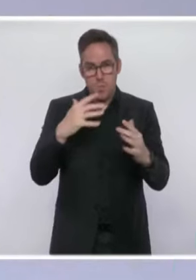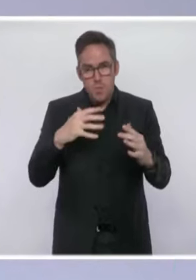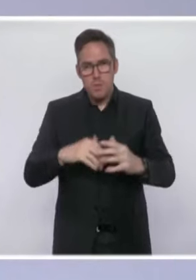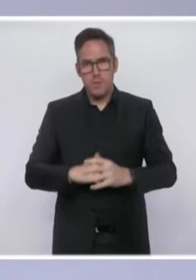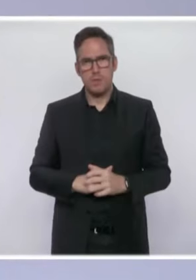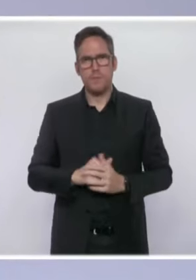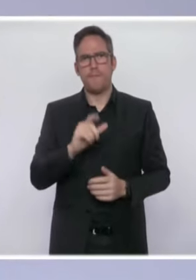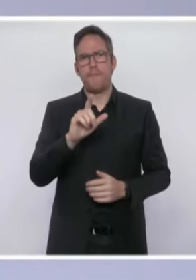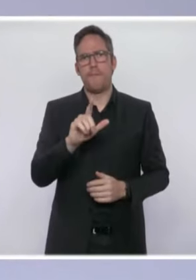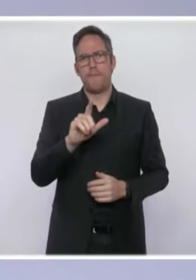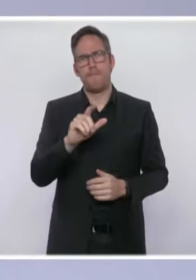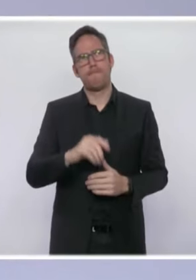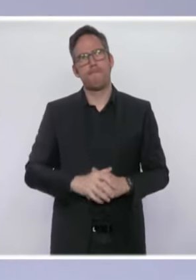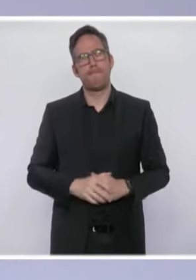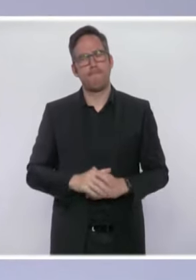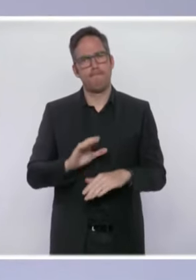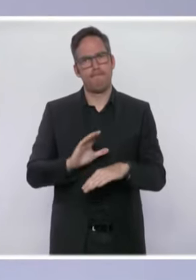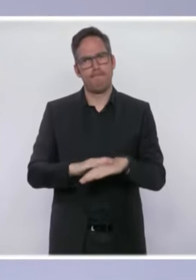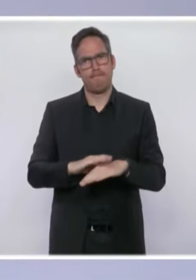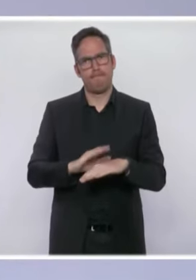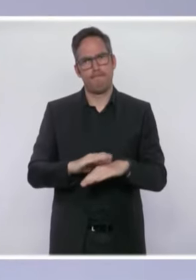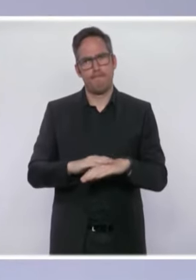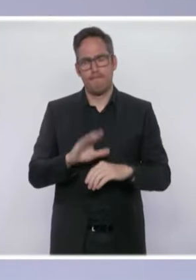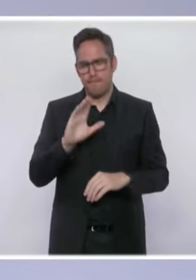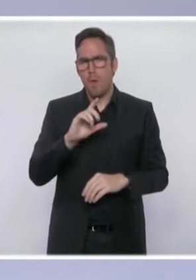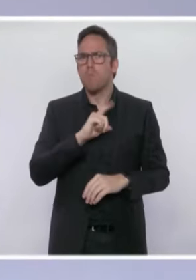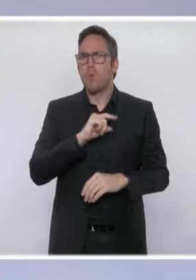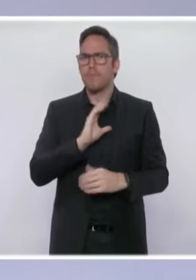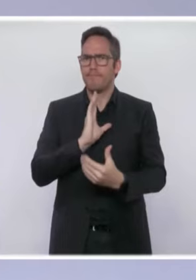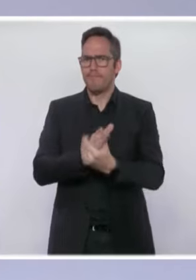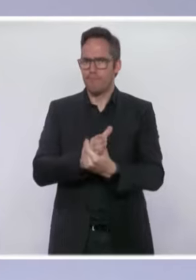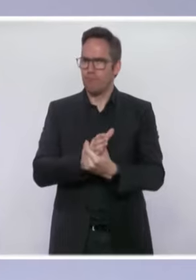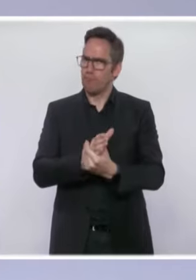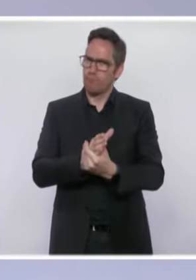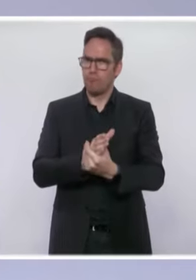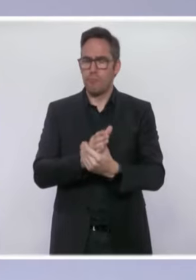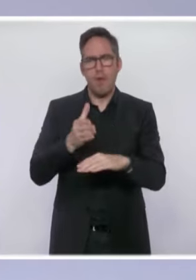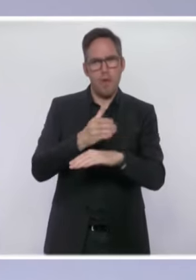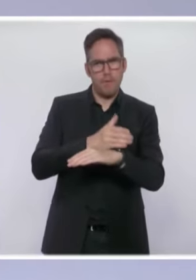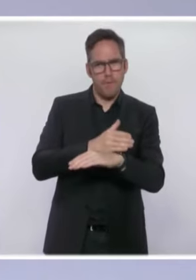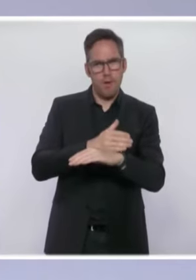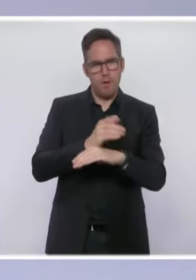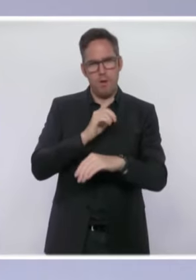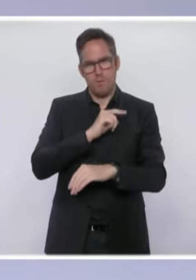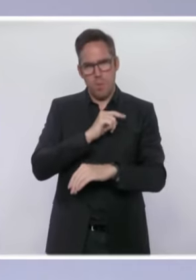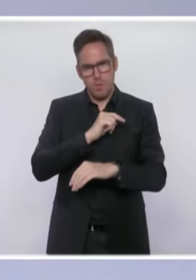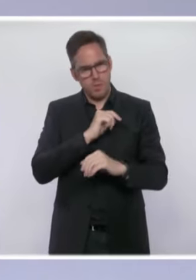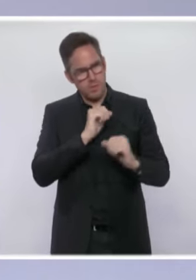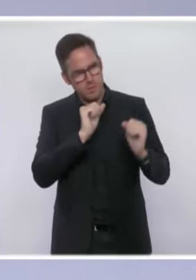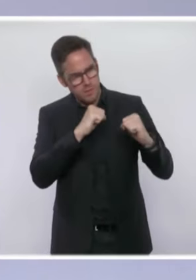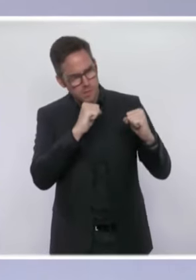Sur la forme, je rappellerai que les policiers sont intervenus de manière coordonnée, en conformité, avec